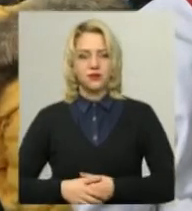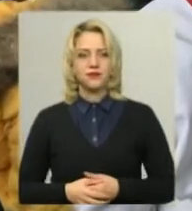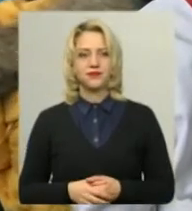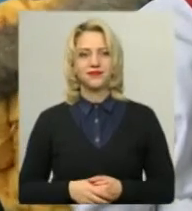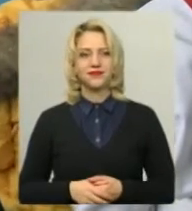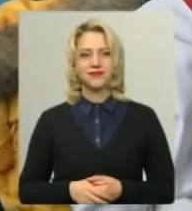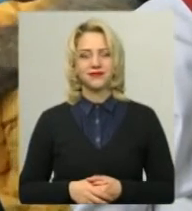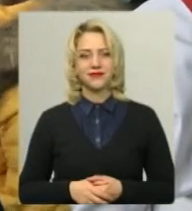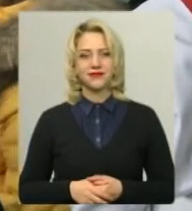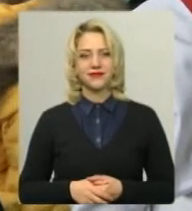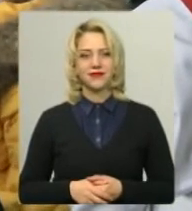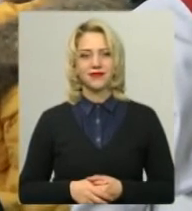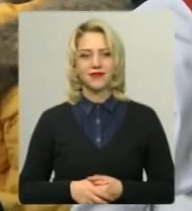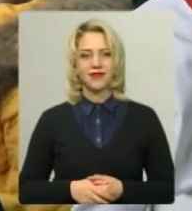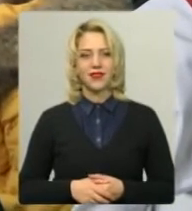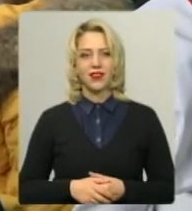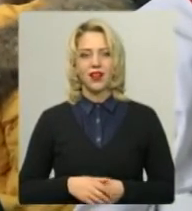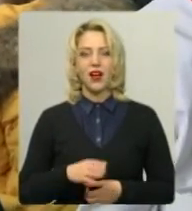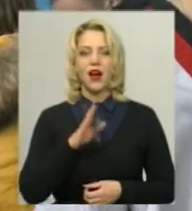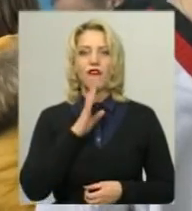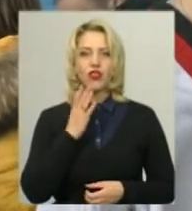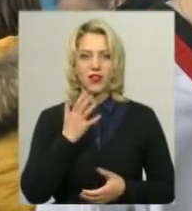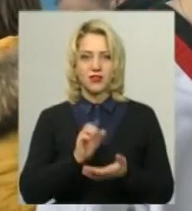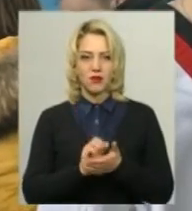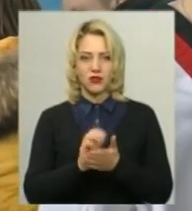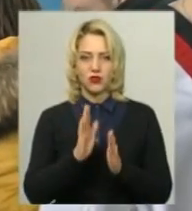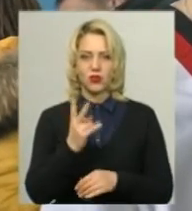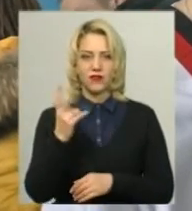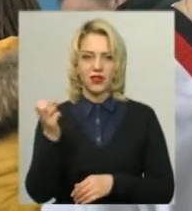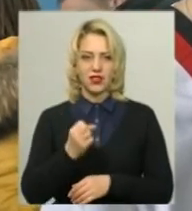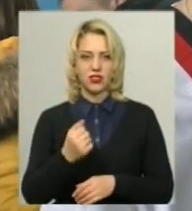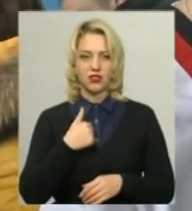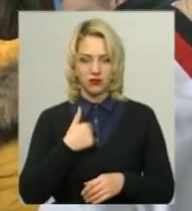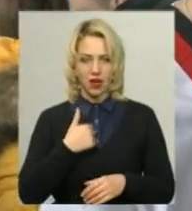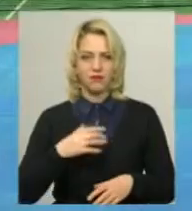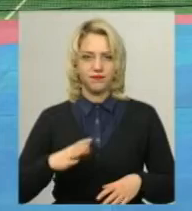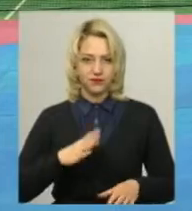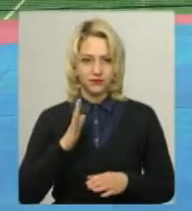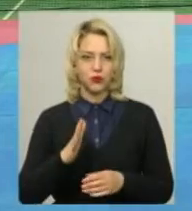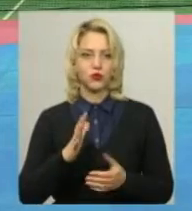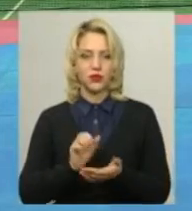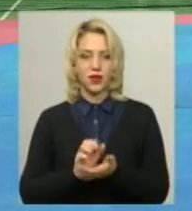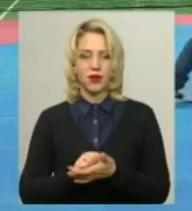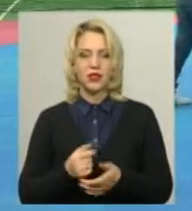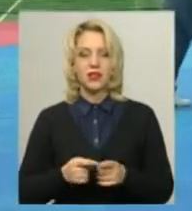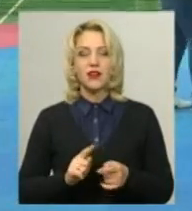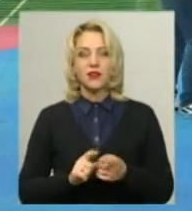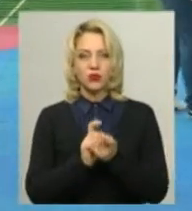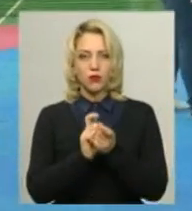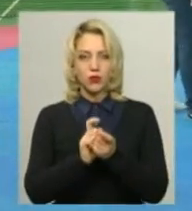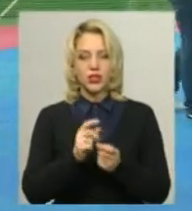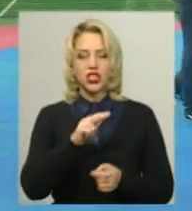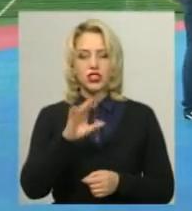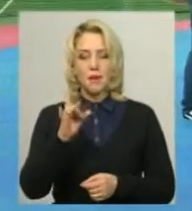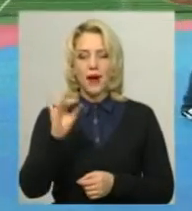а вона займалася дві неділі. Я не розтравилась і буду займатися. У цьому бою зійшлися чеморовецький